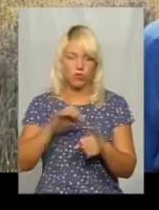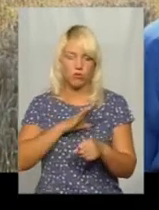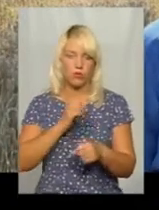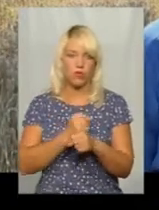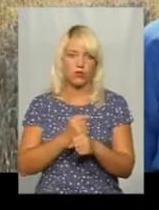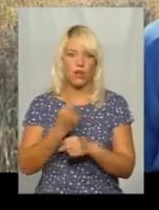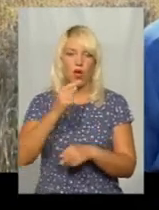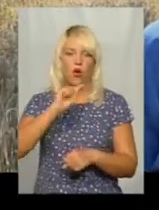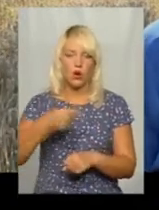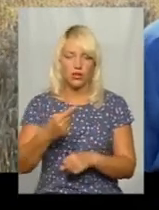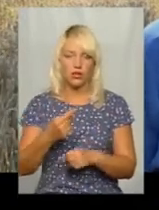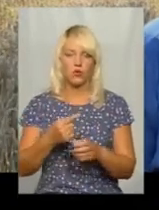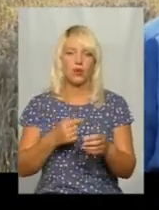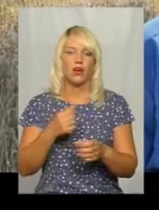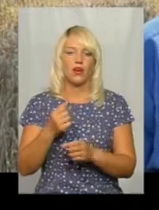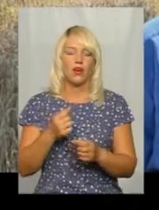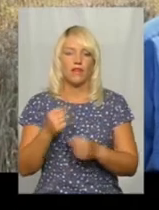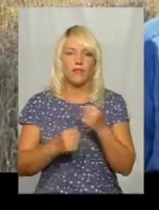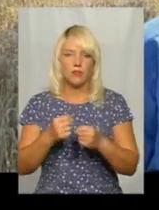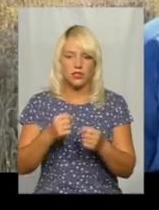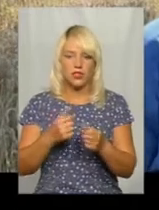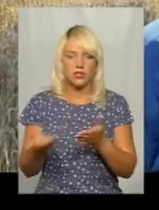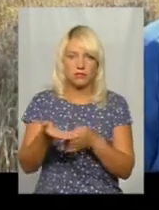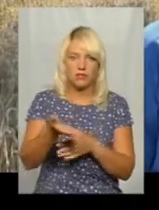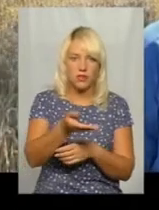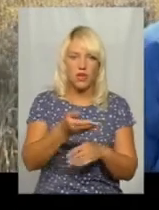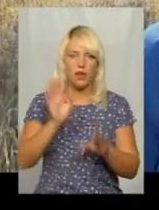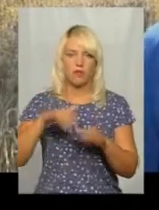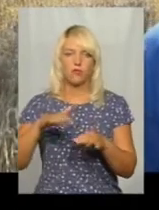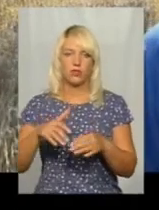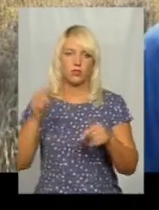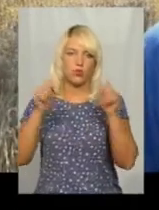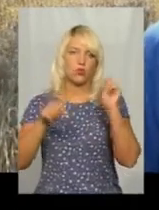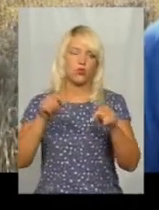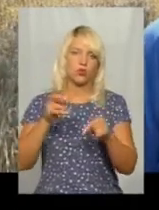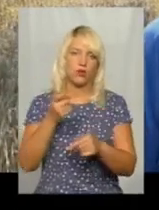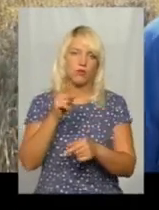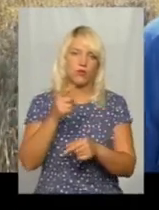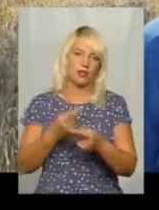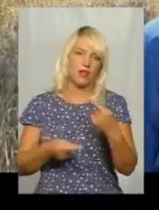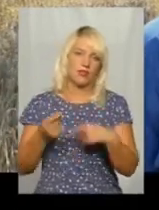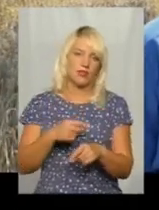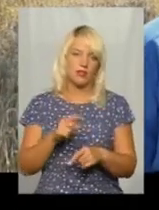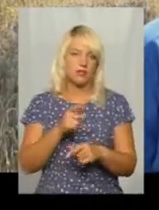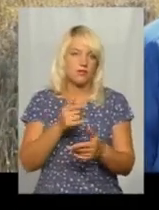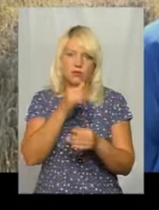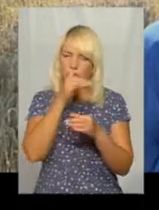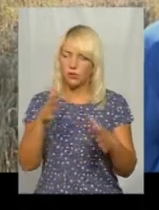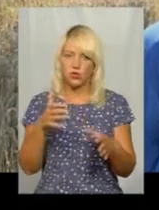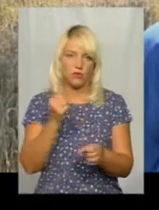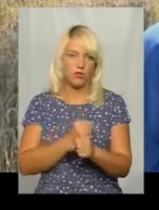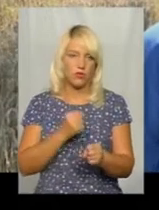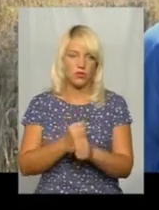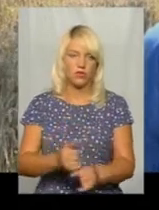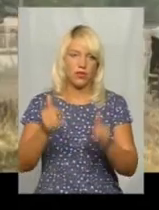годинку, на діви, вискочили і до. На годинку, на діви, виїхали тільки в поле і зразу назад треба їхати, тому що не можна працювати,